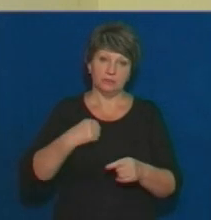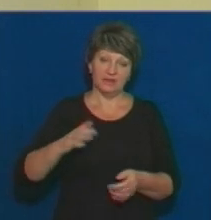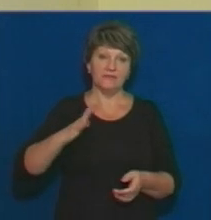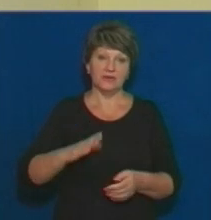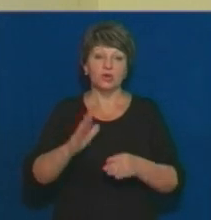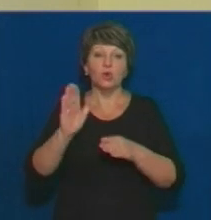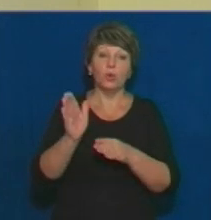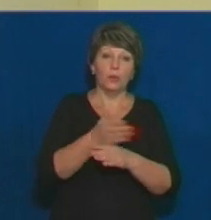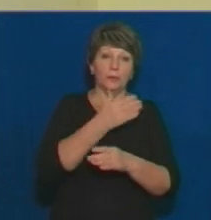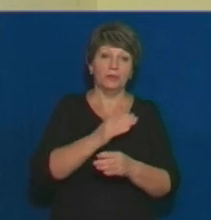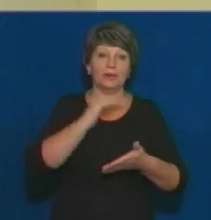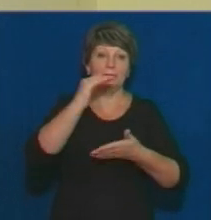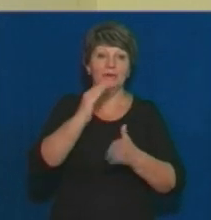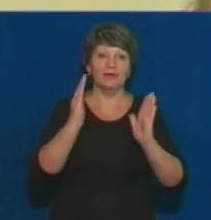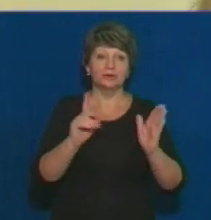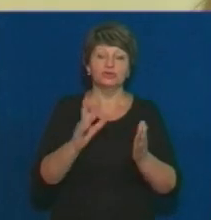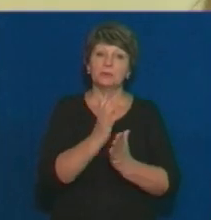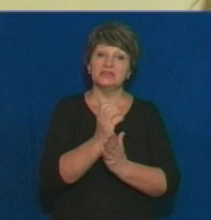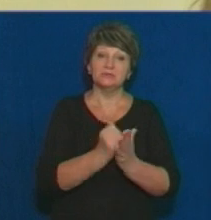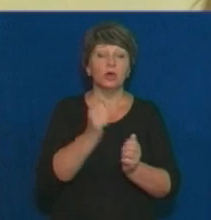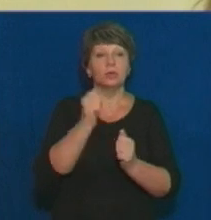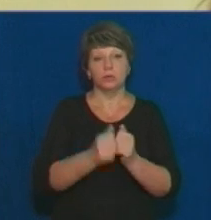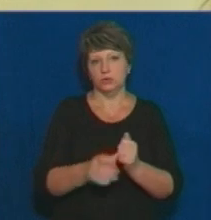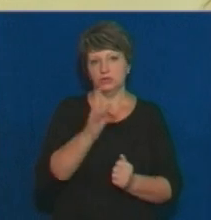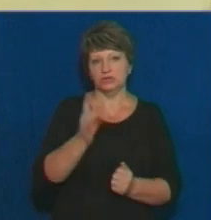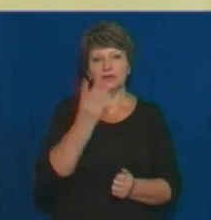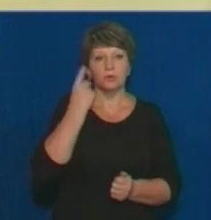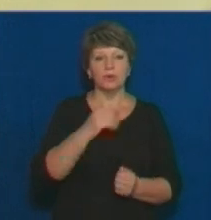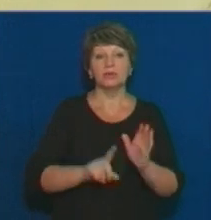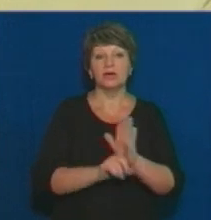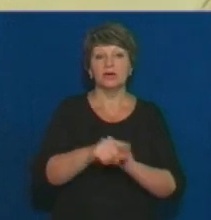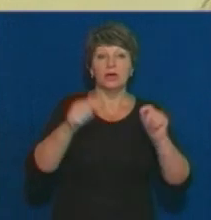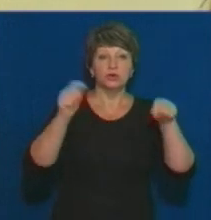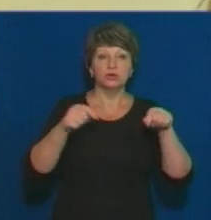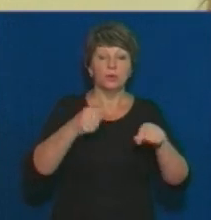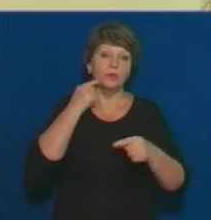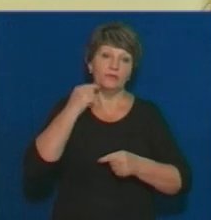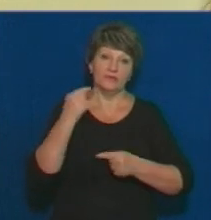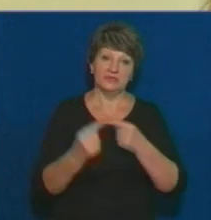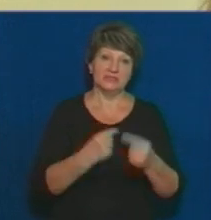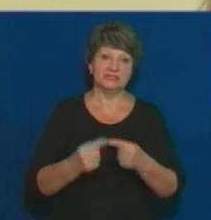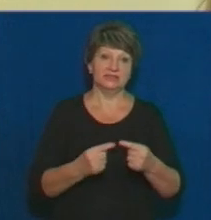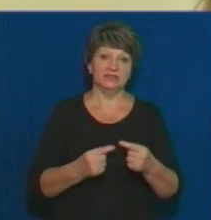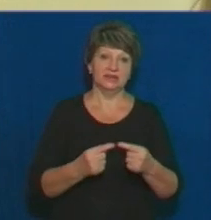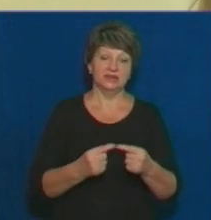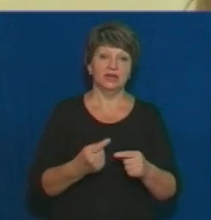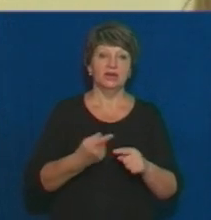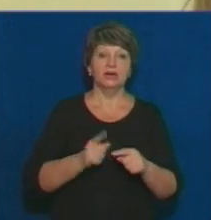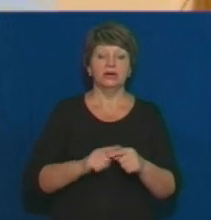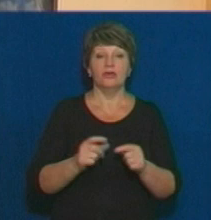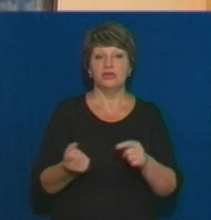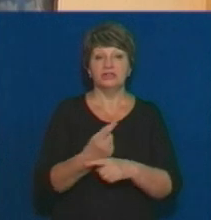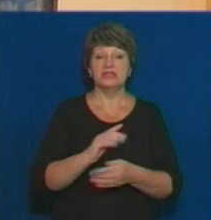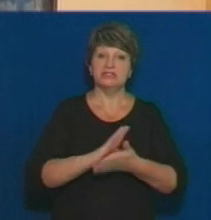портрети, щоб їх зберегти. Кожного разу, коли ідуть дощі, це постійно, це завжди, виникає така